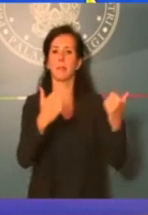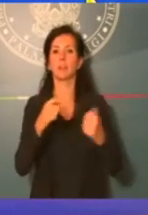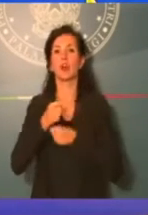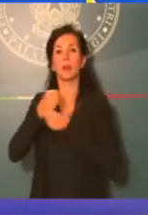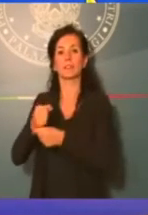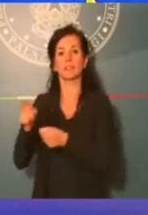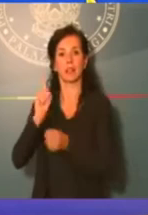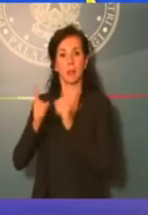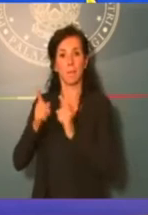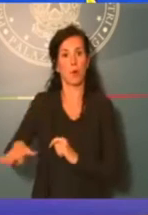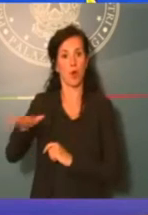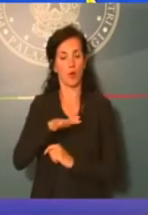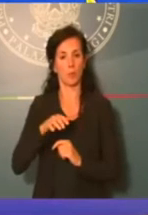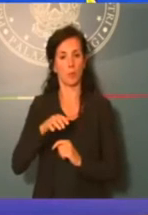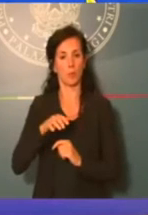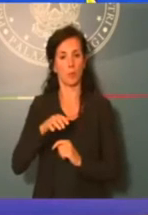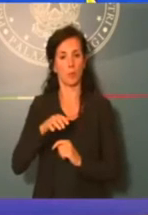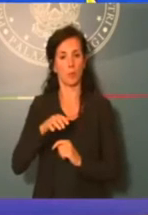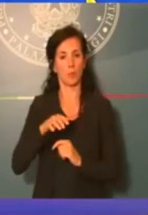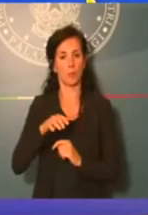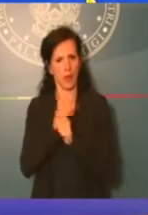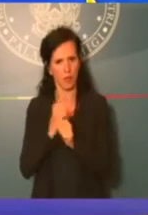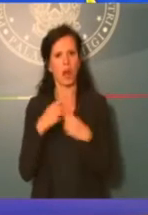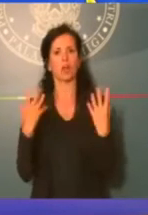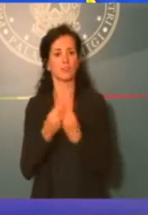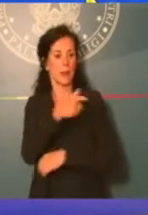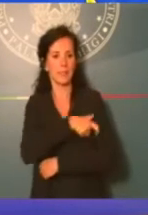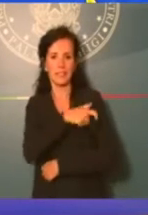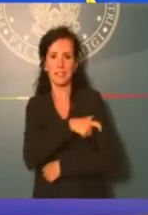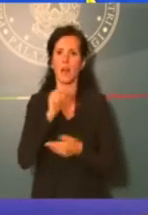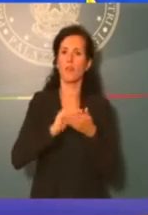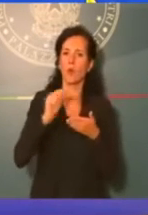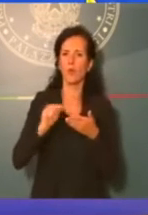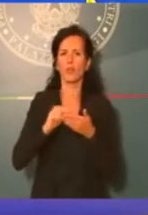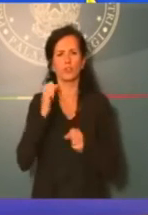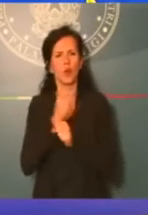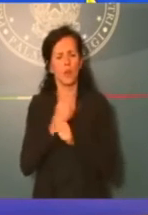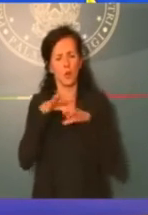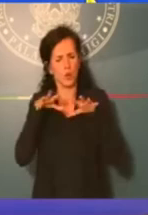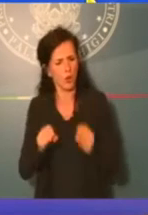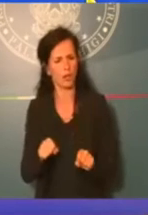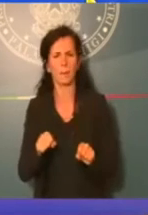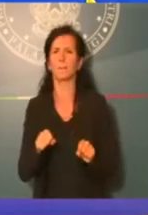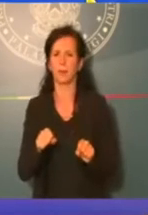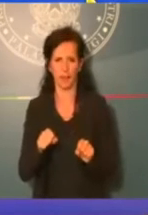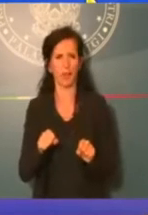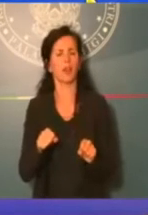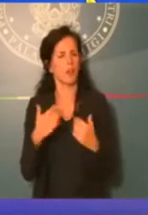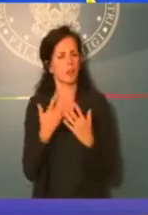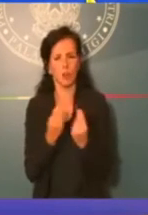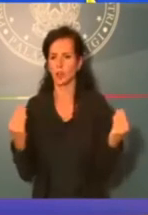Abbiamo lavorato anche, devo ringraziare tutti i nostri staff e gli uffici, per l'intenso lavoro che hanno svolto e per essere